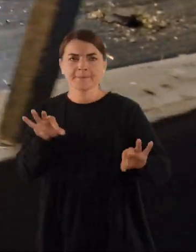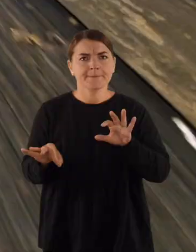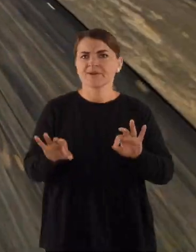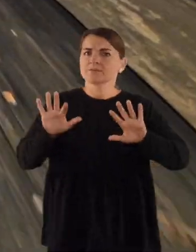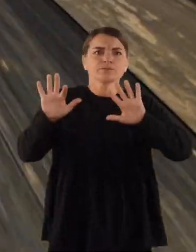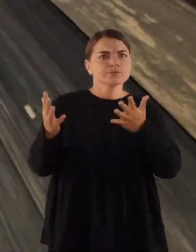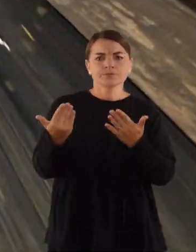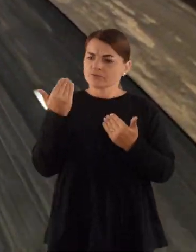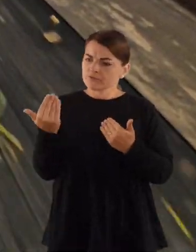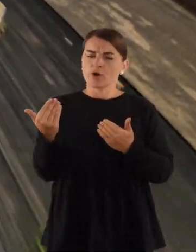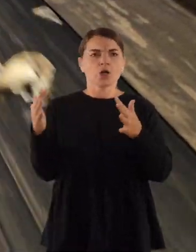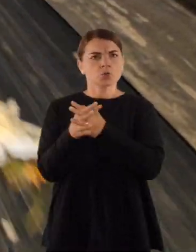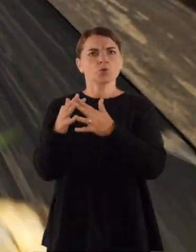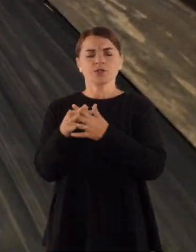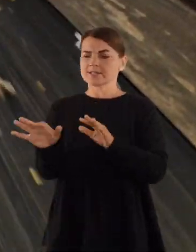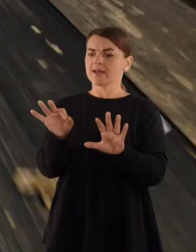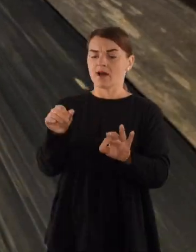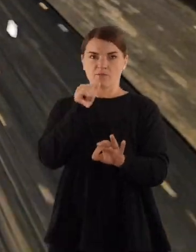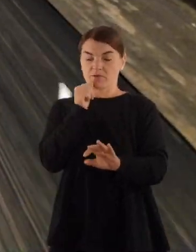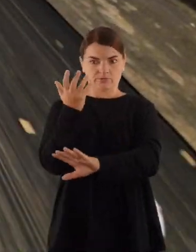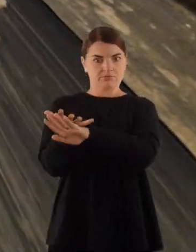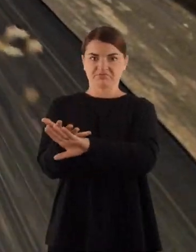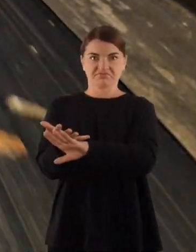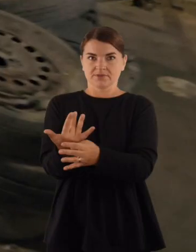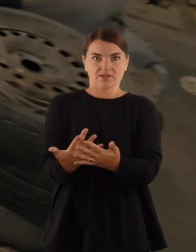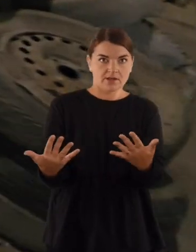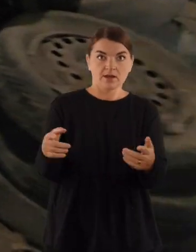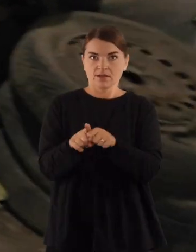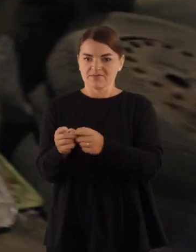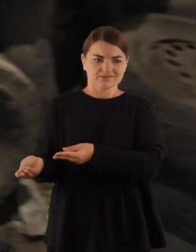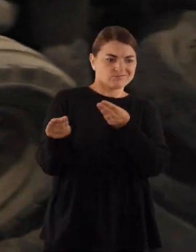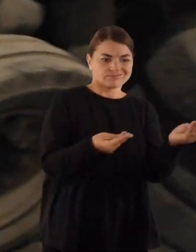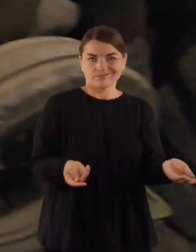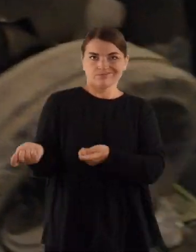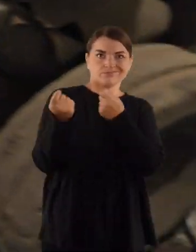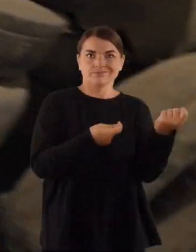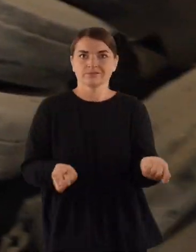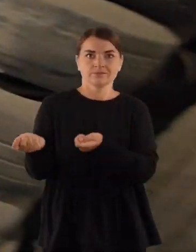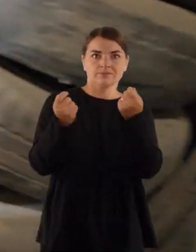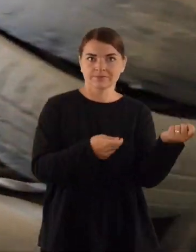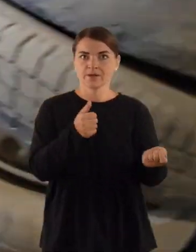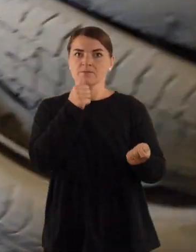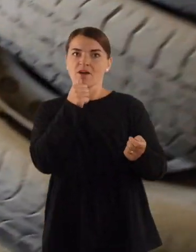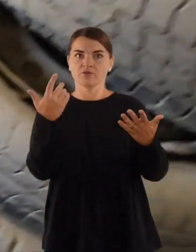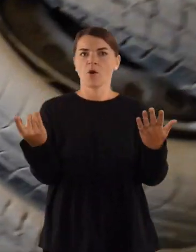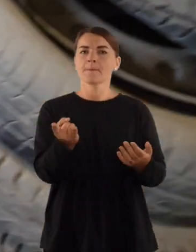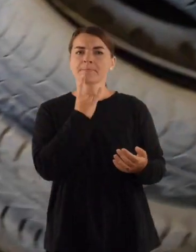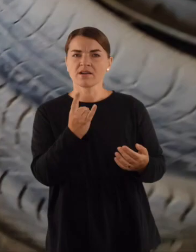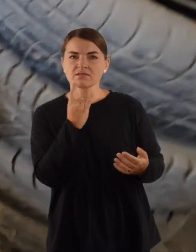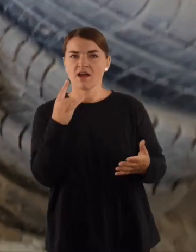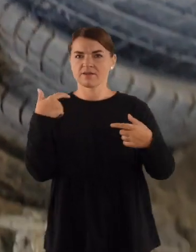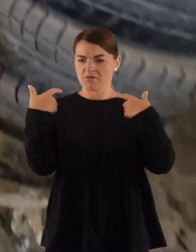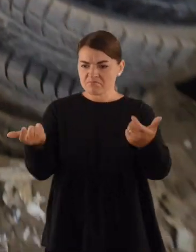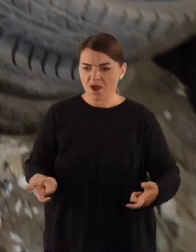konkrėčią atlieką, arba tą atlieką, kuri iš vis neturėjo būti mišių komunalinių atliekų sraute. Tai mes kalbam apie akumulatorius,